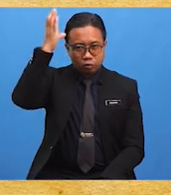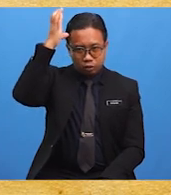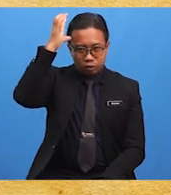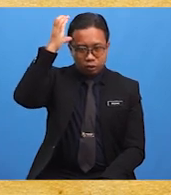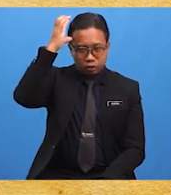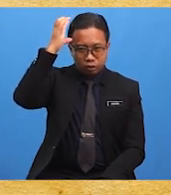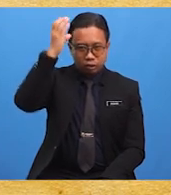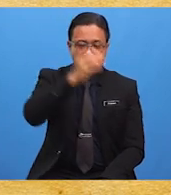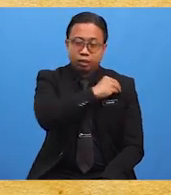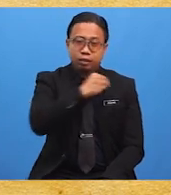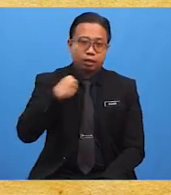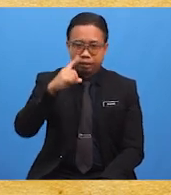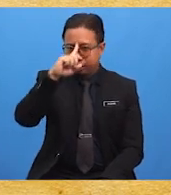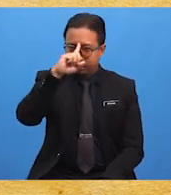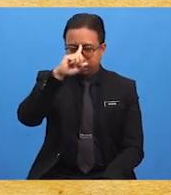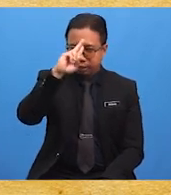dan orang India.